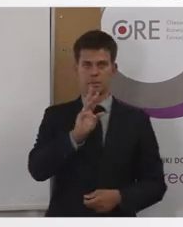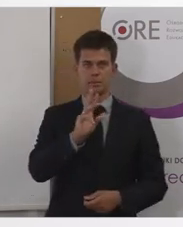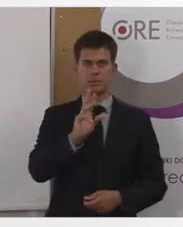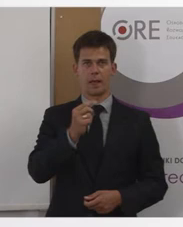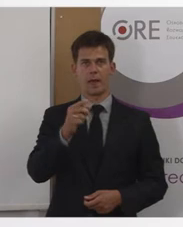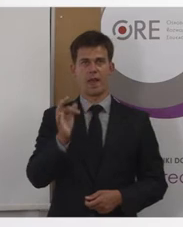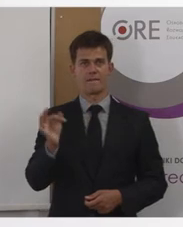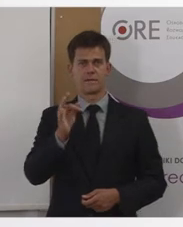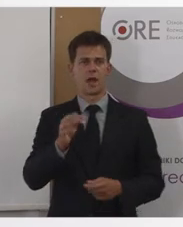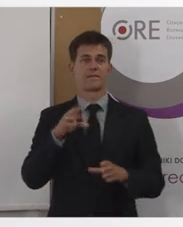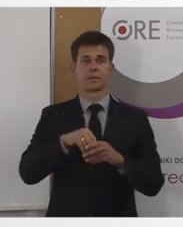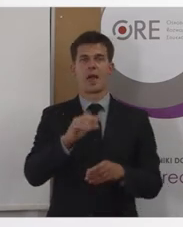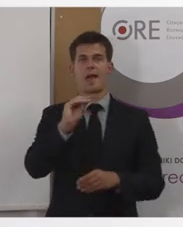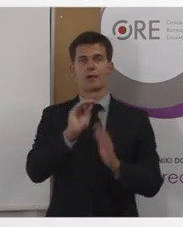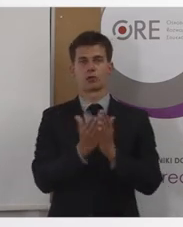e-podręcznik.